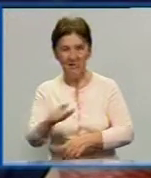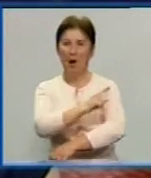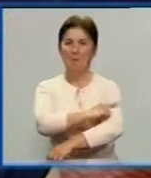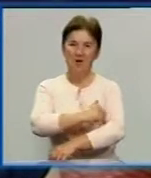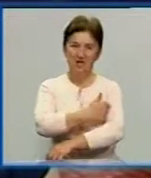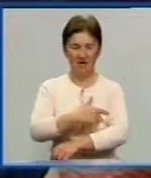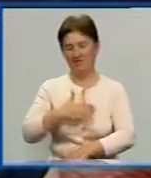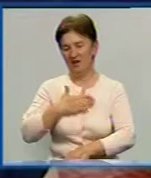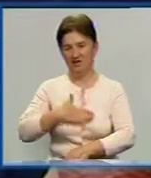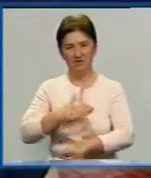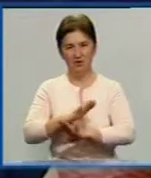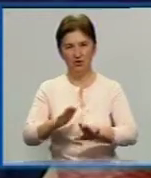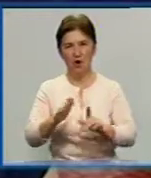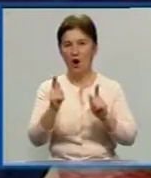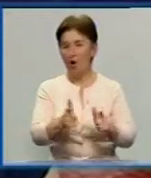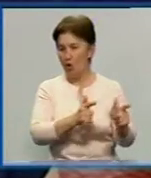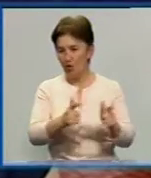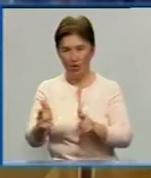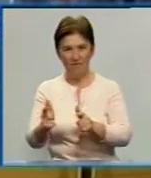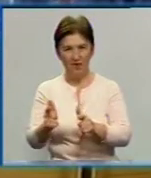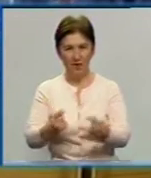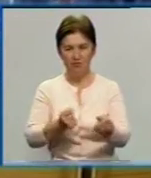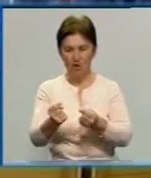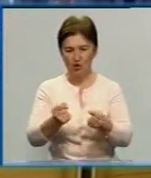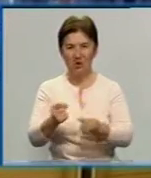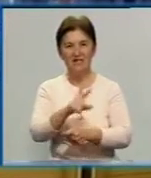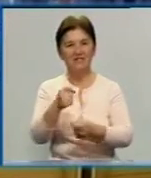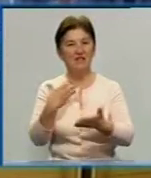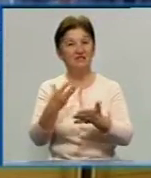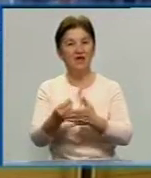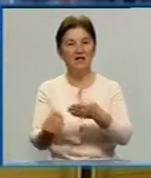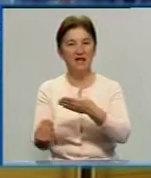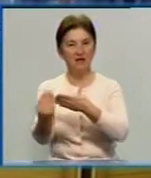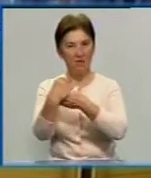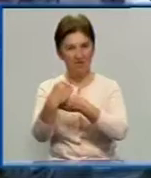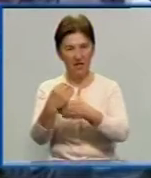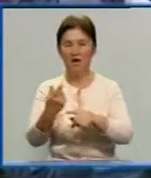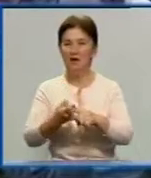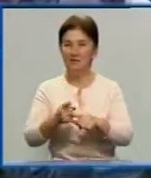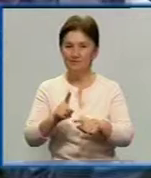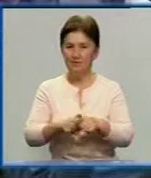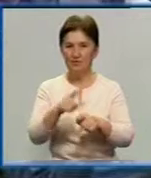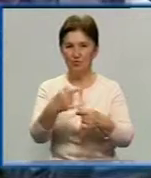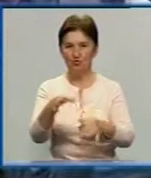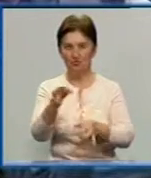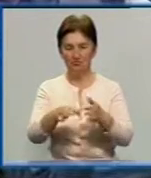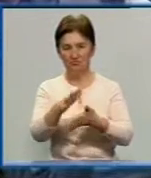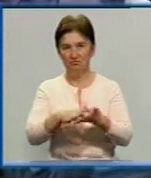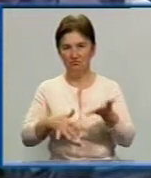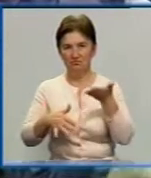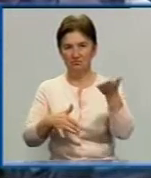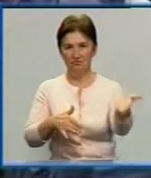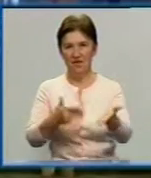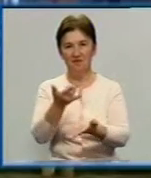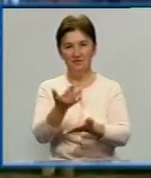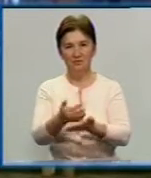влаштують, і вони готові боротися за свої надбавки. Профспілкові організації, які представляють інтереси бюджетників, вже подали позови до суду із